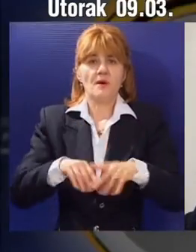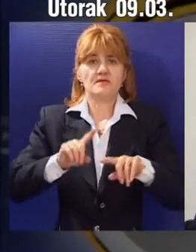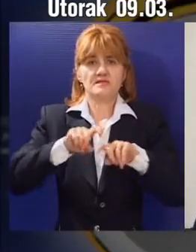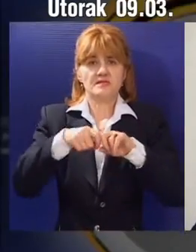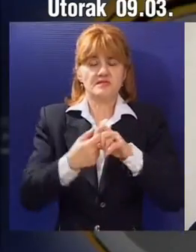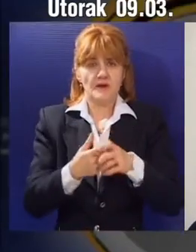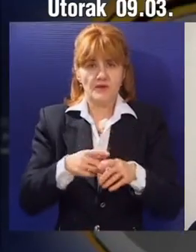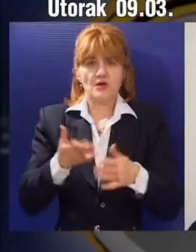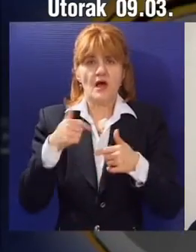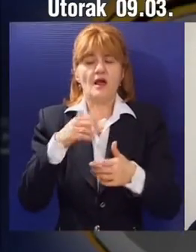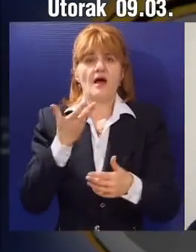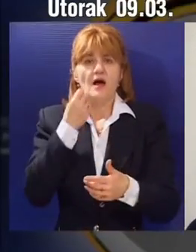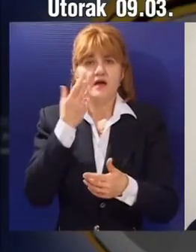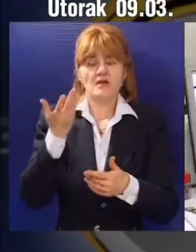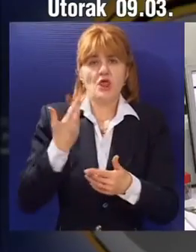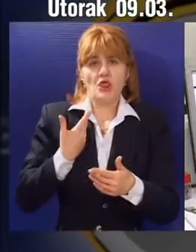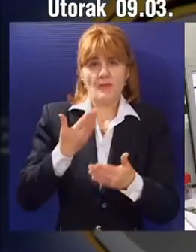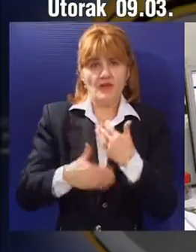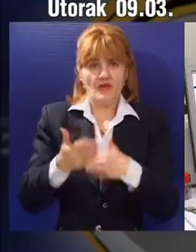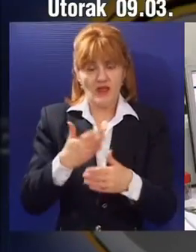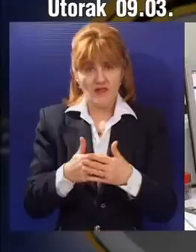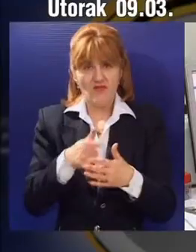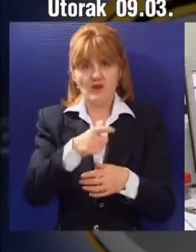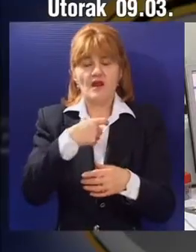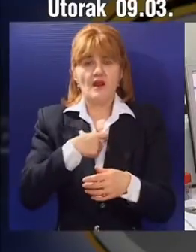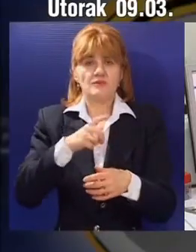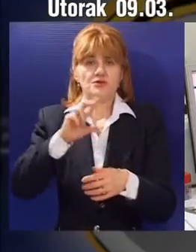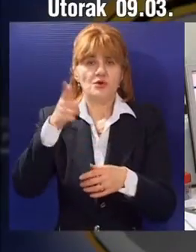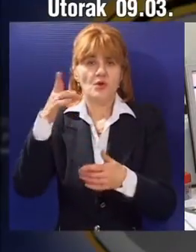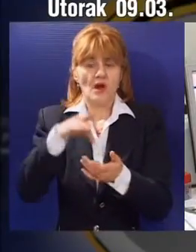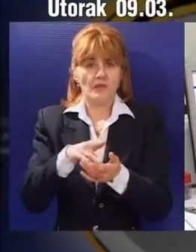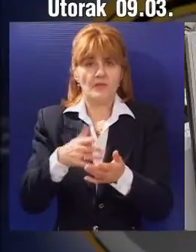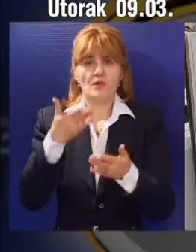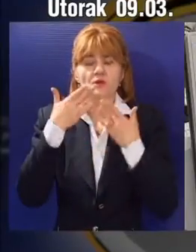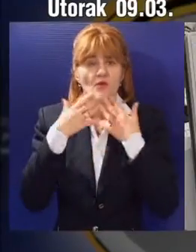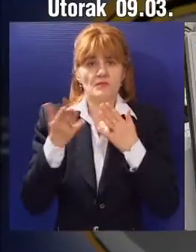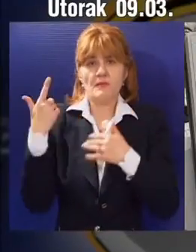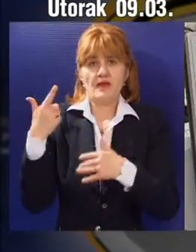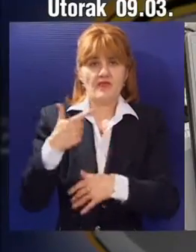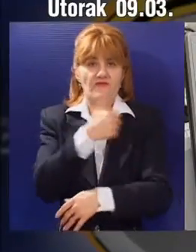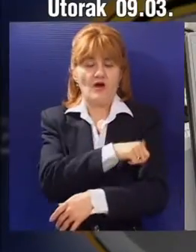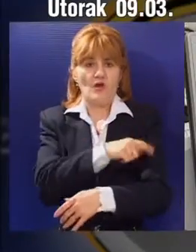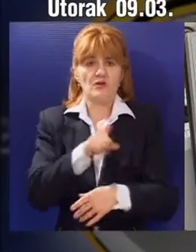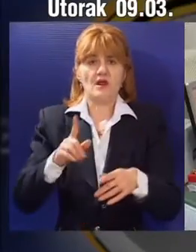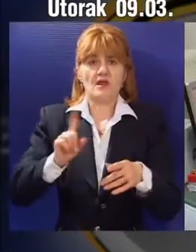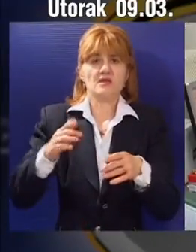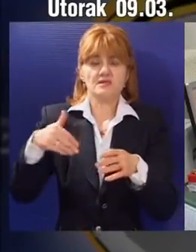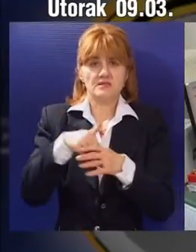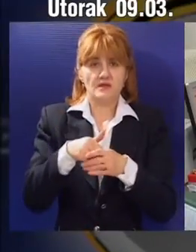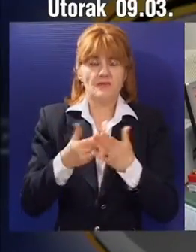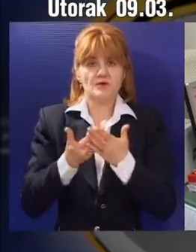Na tom radnom mestu stekla invalidnost, a kako nisu mogli da joj nađu odgovarajuće radno mesto, pre dve godine našla se na tržištu rada kao nezaposlena.